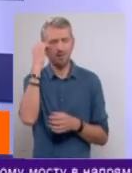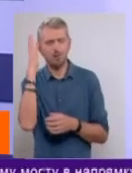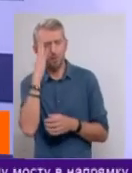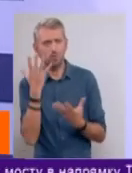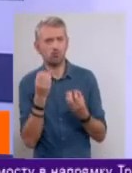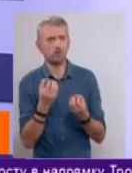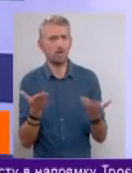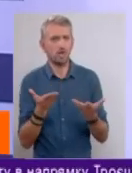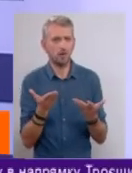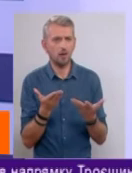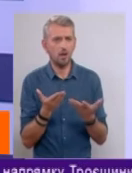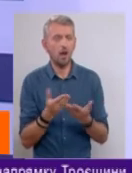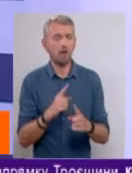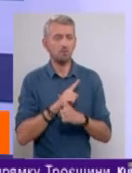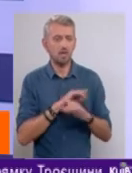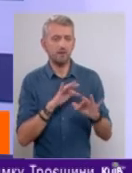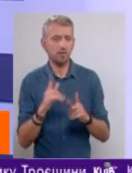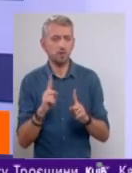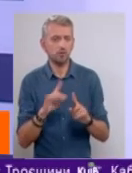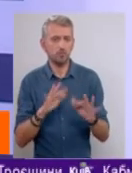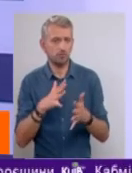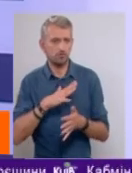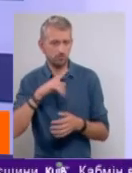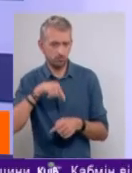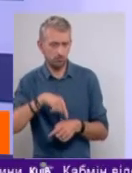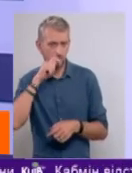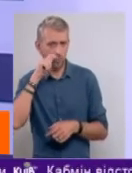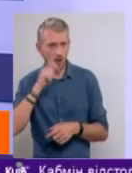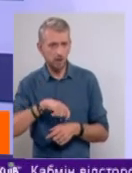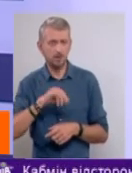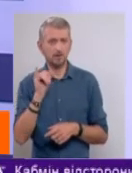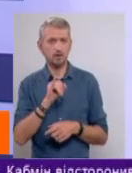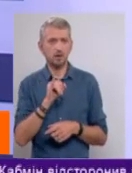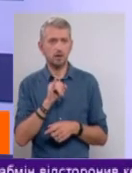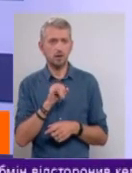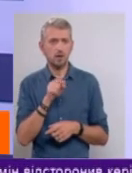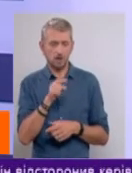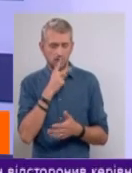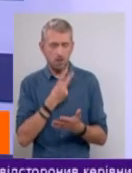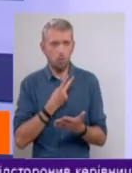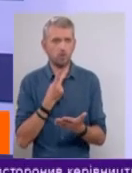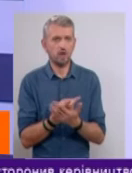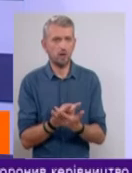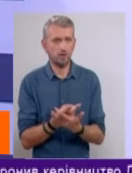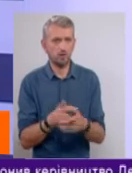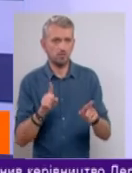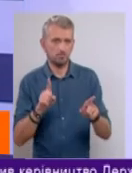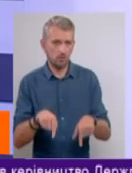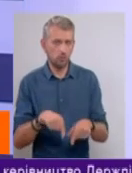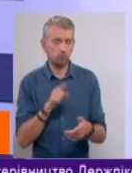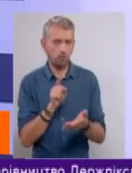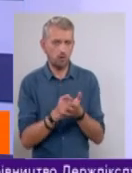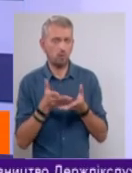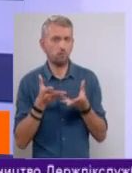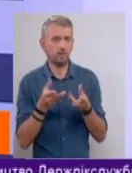ще десь, смертельні випадки, які трапилися в Україні. І їх демонстрація так чи інакше також повинна